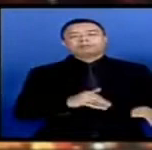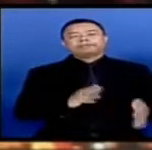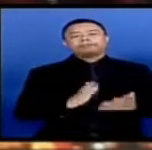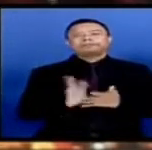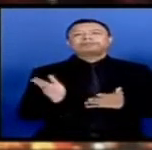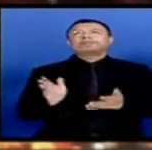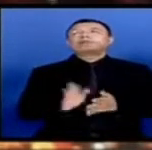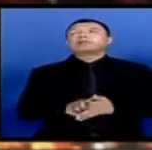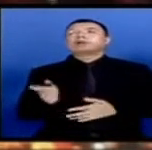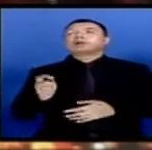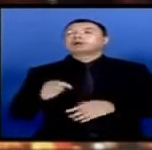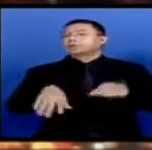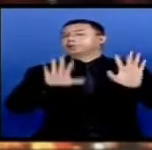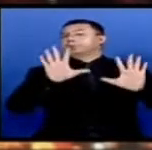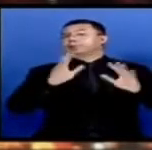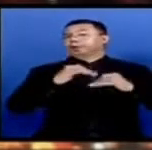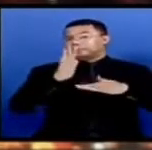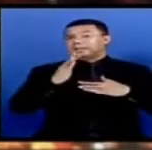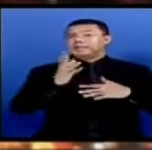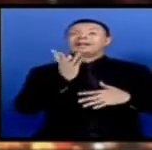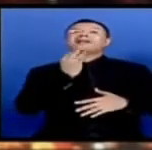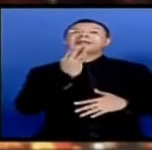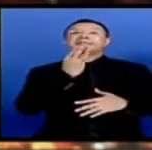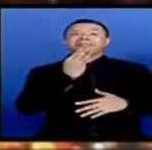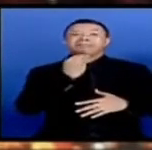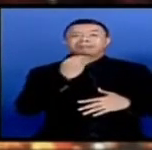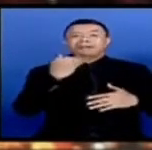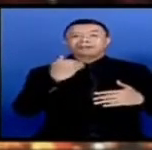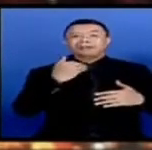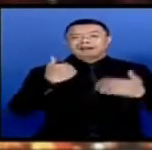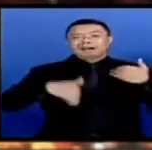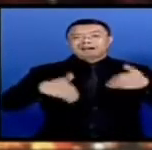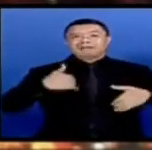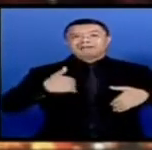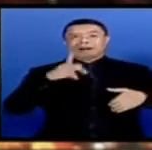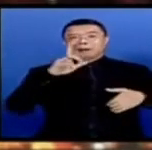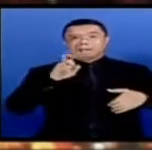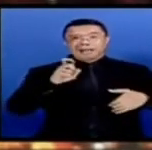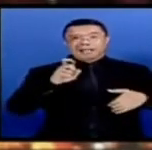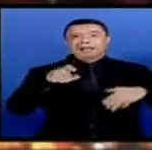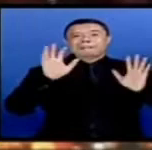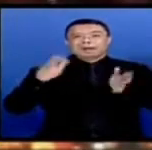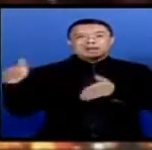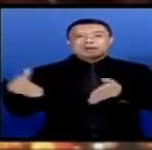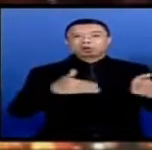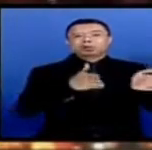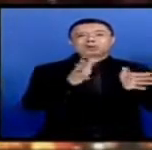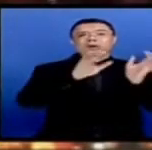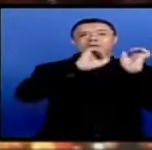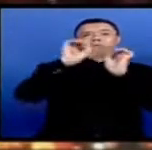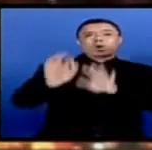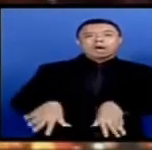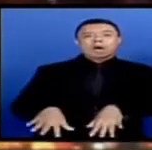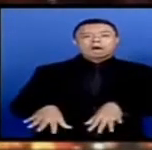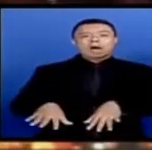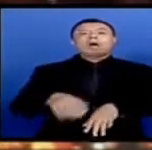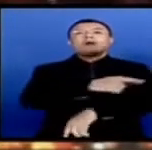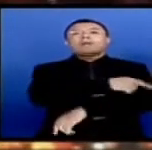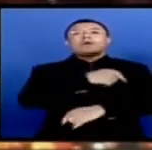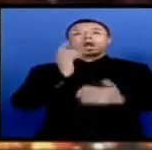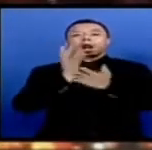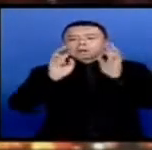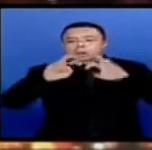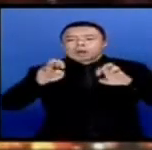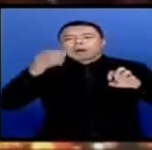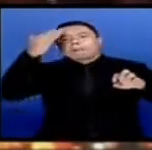Semarang. Berlainnya pemirsa, puluhan bangkai kambing ditemukan di Sungai Serang, Kecamatan Susukan, Kabupaten Semarang, Jawa Tengah. Petugas gabungan pun melakukan